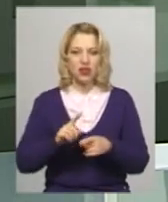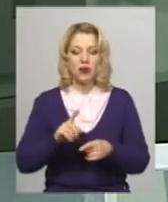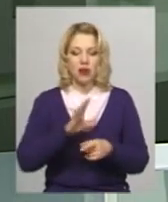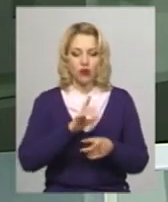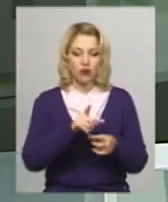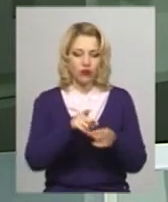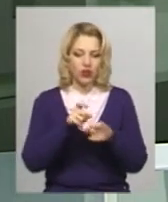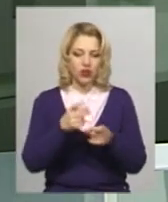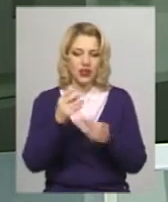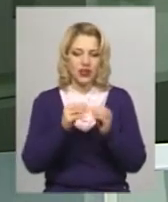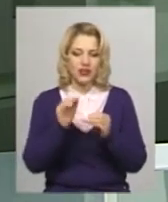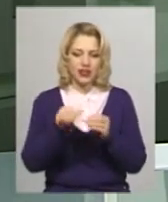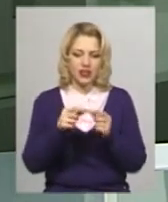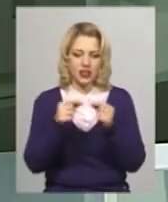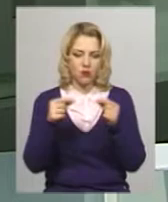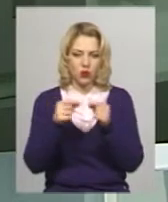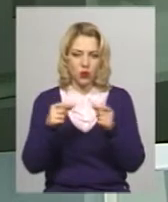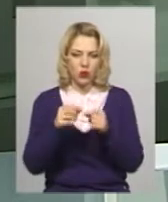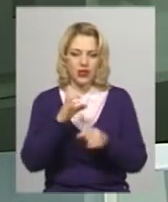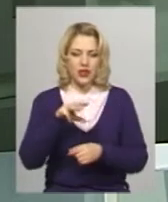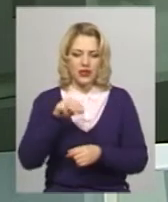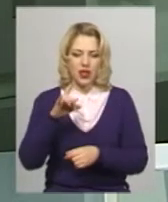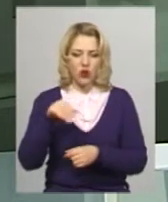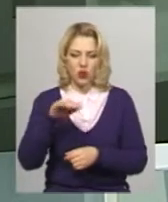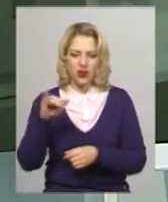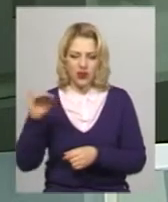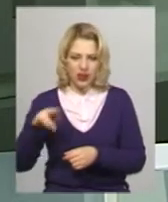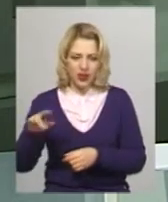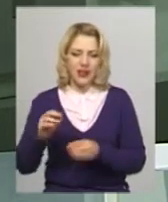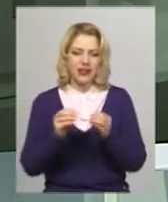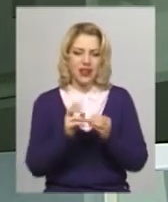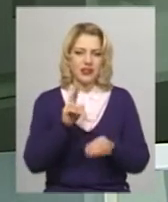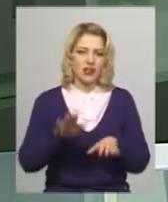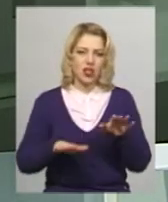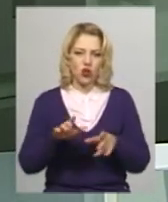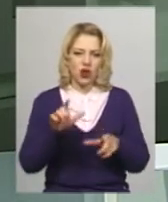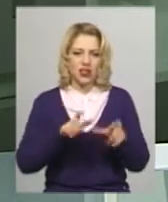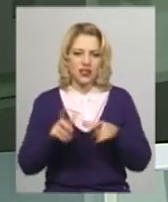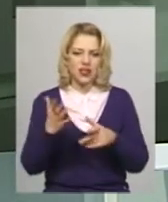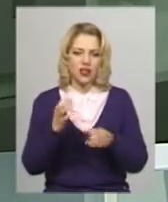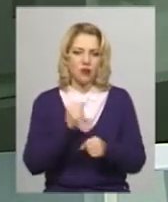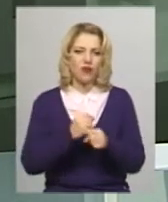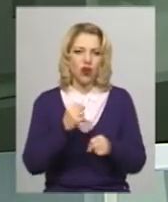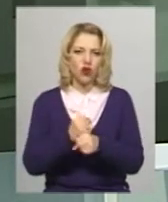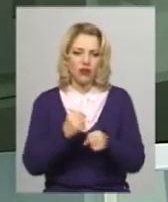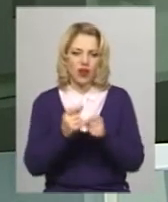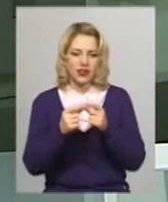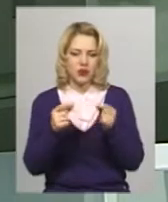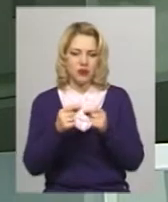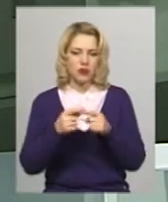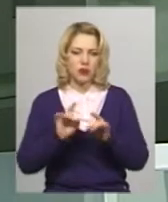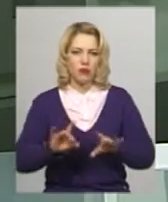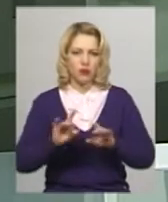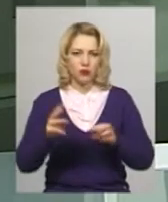було вилучено 10 тисяч пігулок стероїдів, 10 кілограмів хімікатів, з яких вироблялися ці пігулки. Про це повідомила